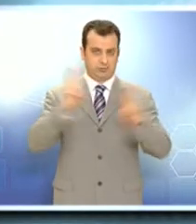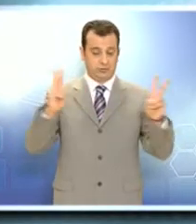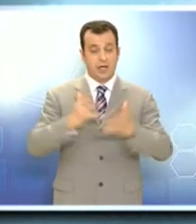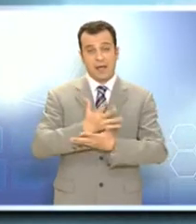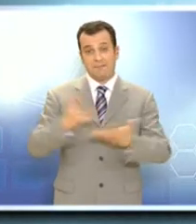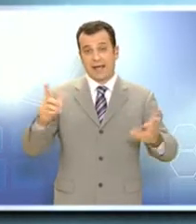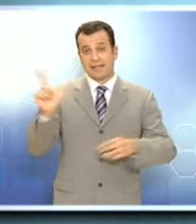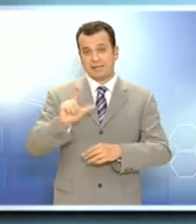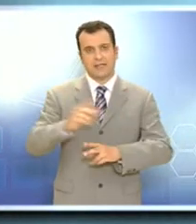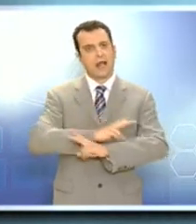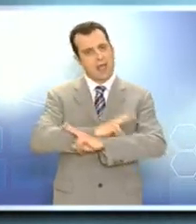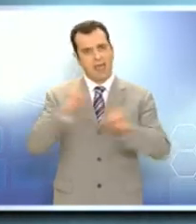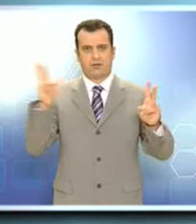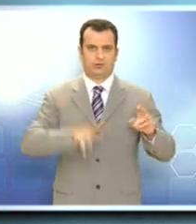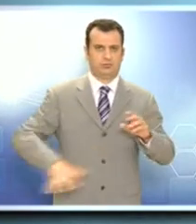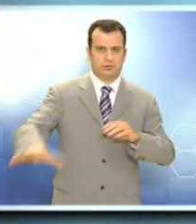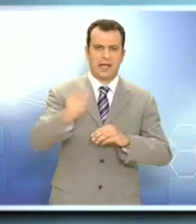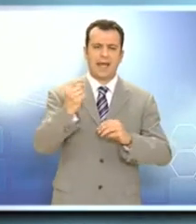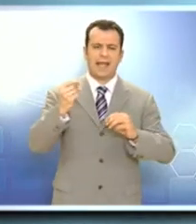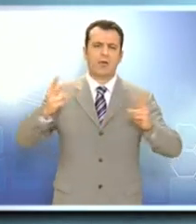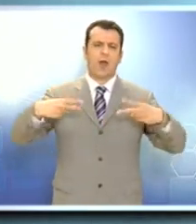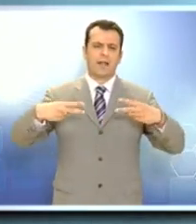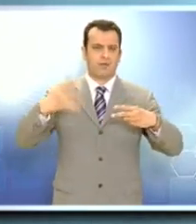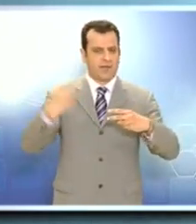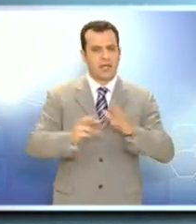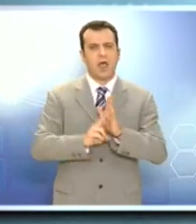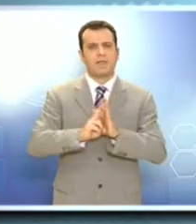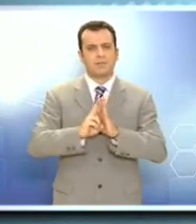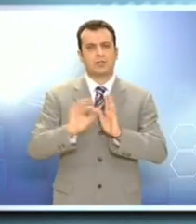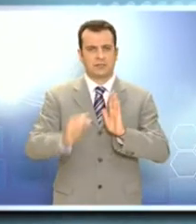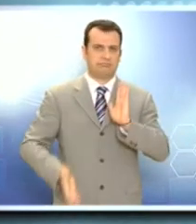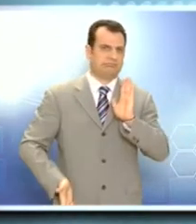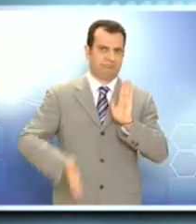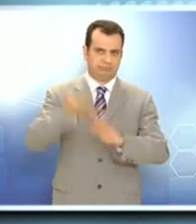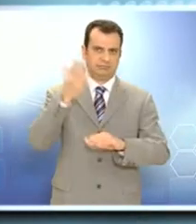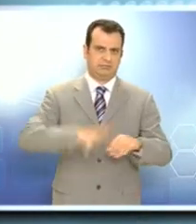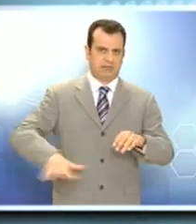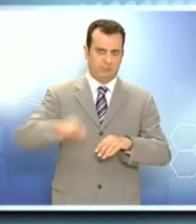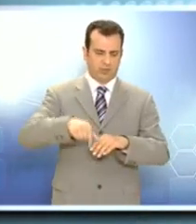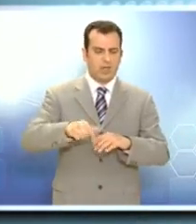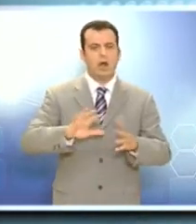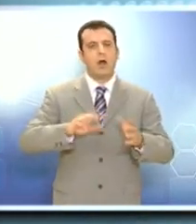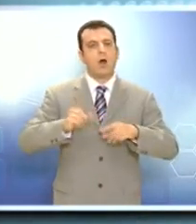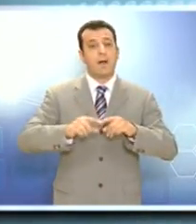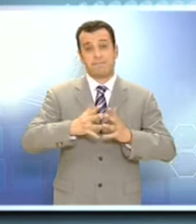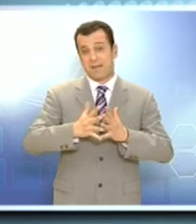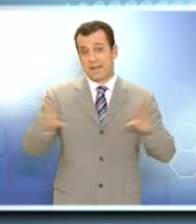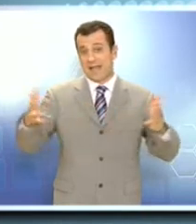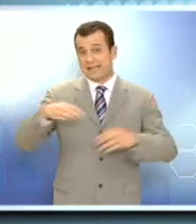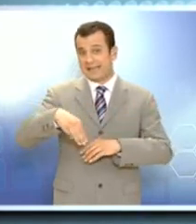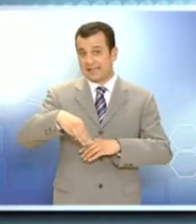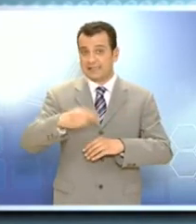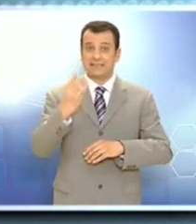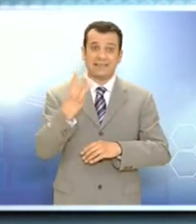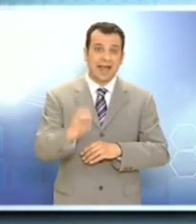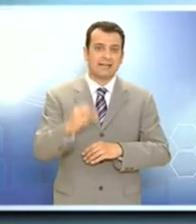έθριος καιρός για όλη τη χώρα με ασθενείς ανέμους και θερμοκρασίες που θα διατηρηθούν σε υψηλά επίπεδα για την εποχή. Φτάνοντας μάλιστα την Μεγάλη Τρίτη ακόμα και